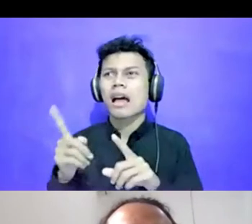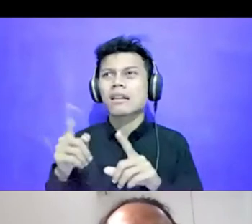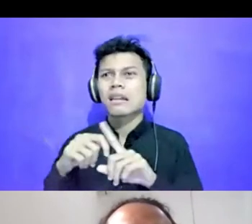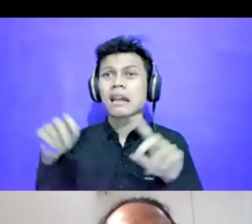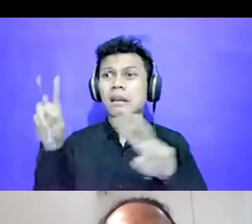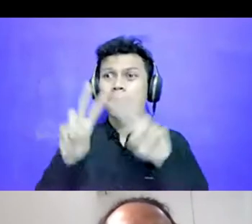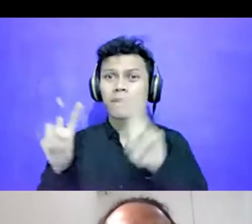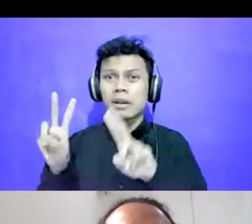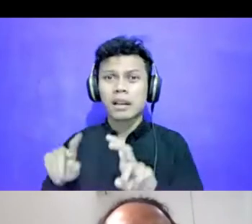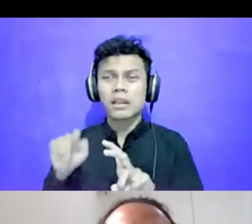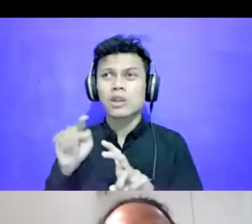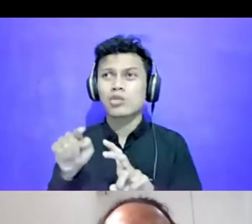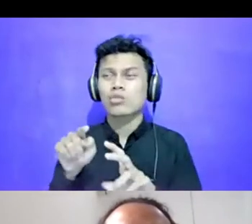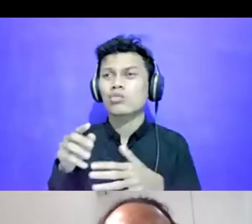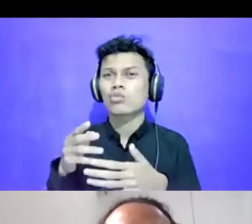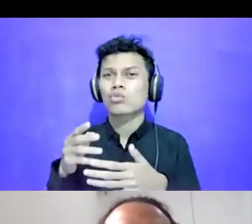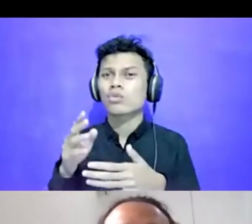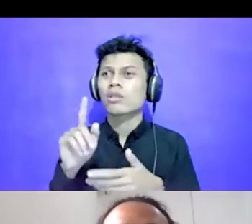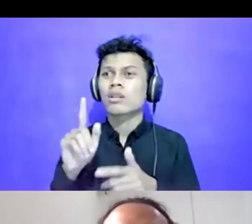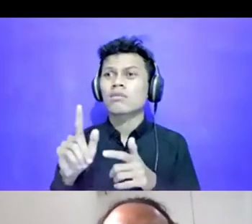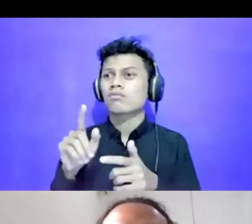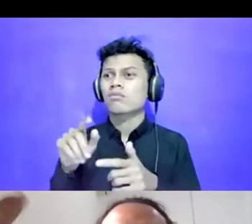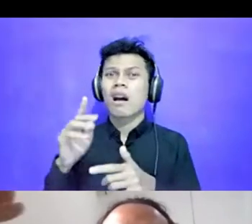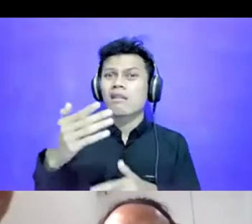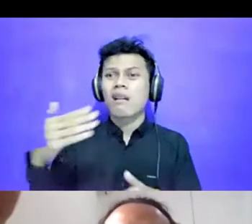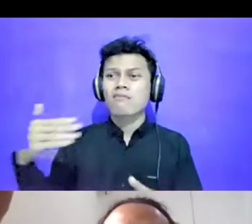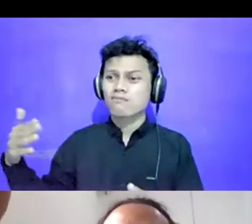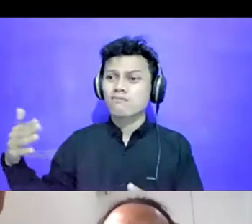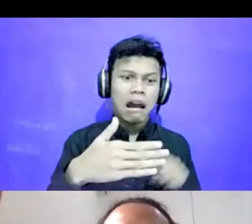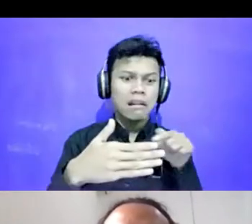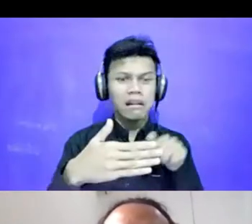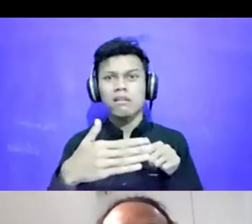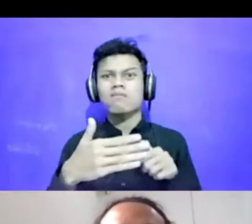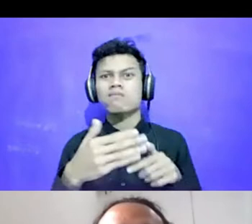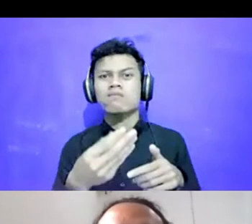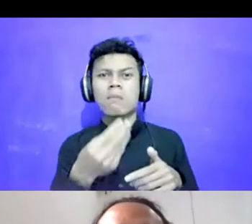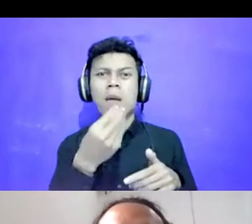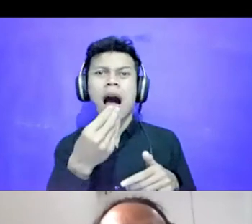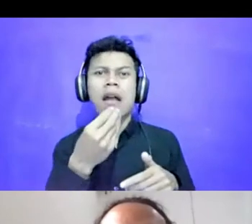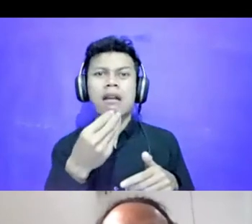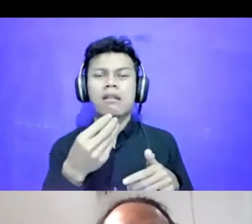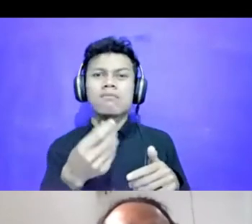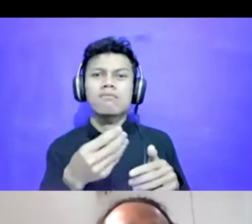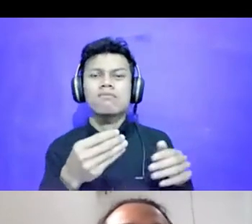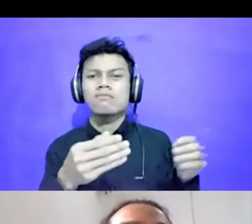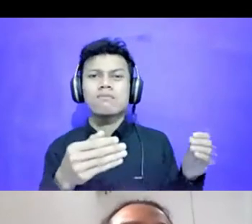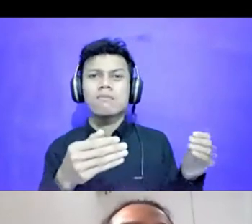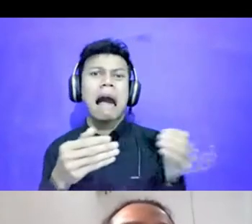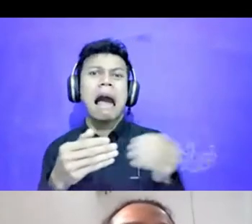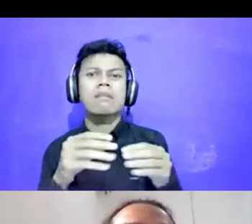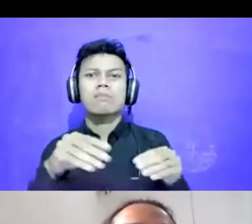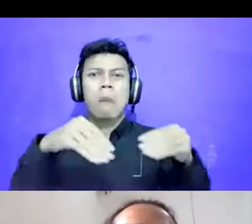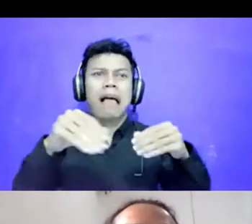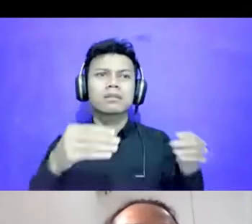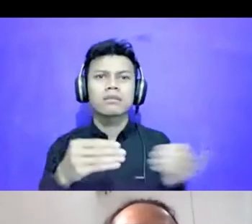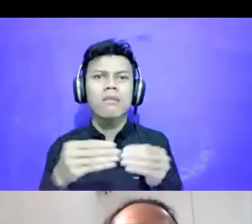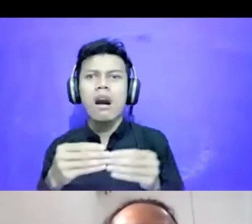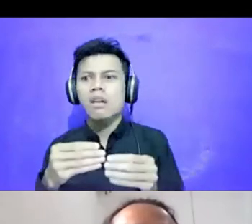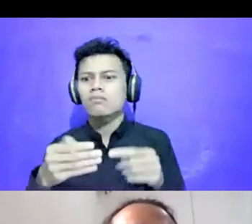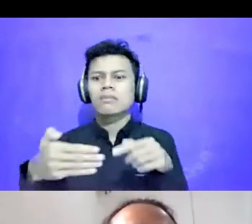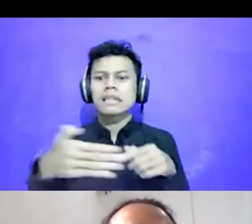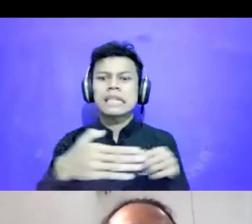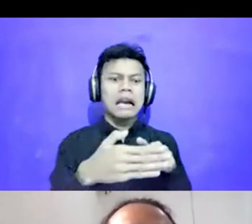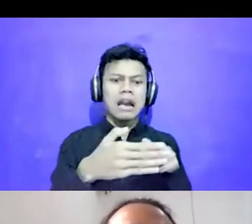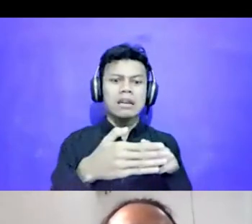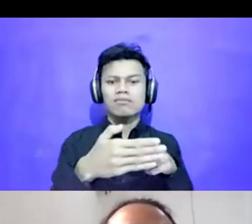Penelitian Itu Masuk Kedalam Tubuh Ikan Dikonsumsi Oleh Ikan Dan Ikan Itu Dimakan Oleh Manusia Jadi Sejatinya